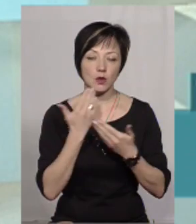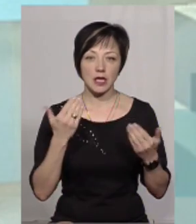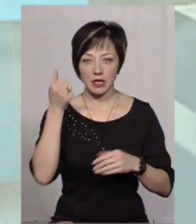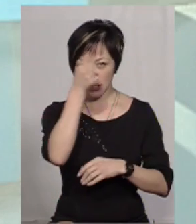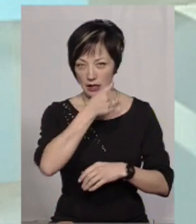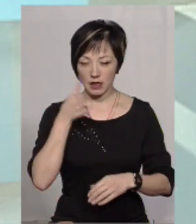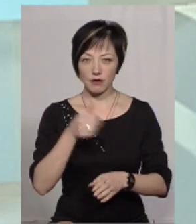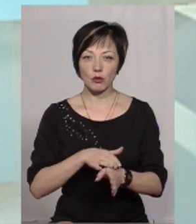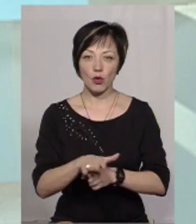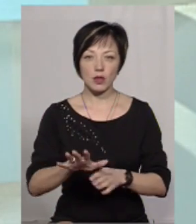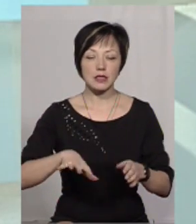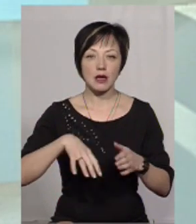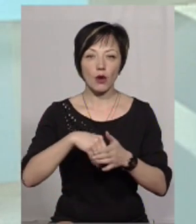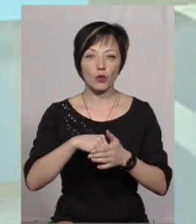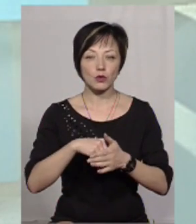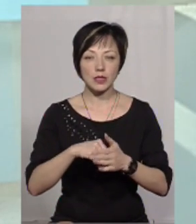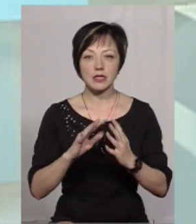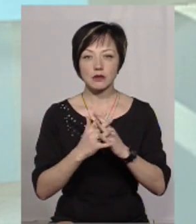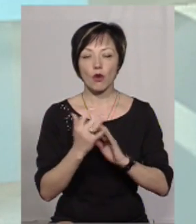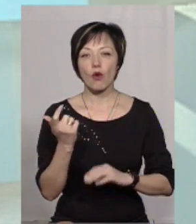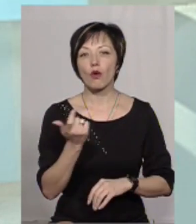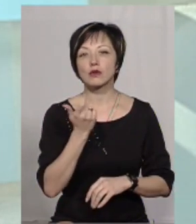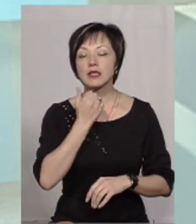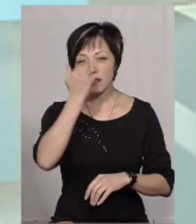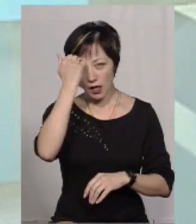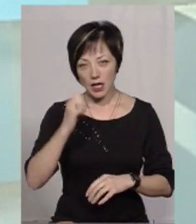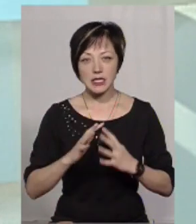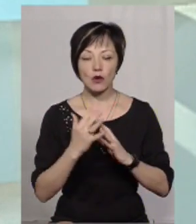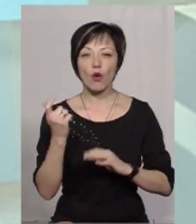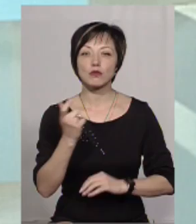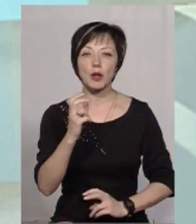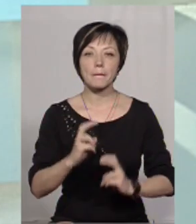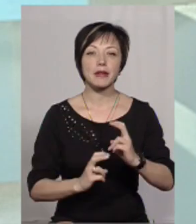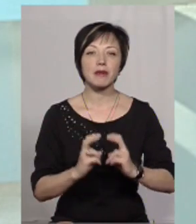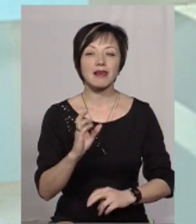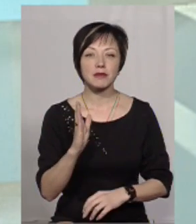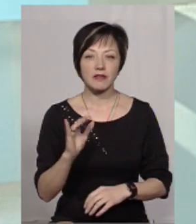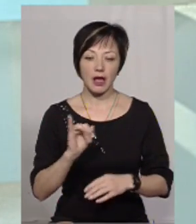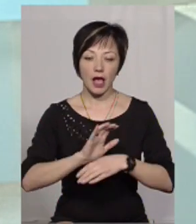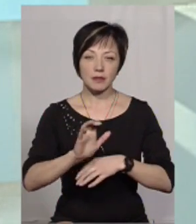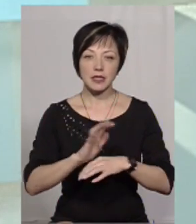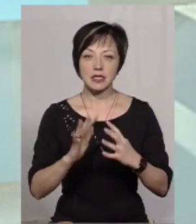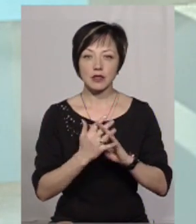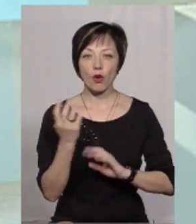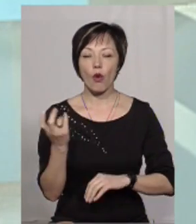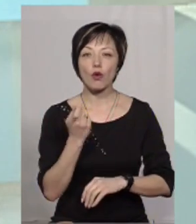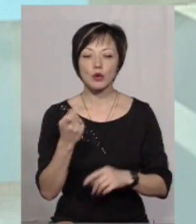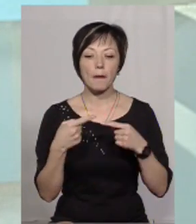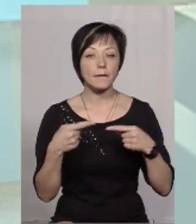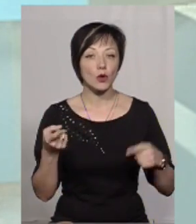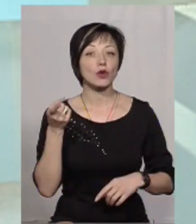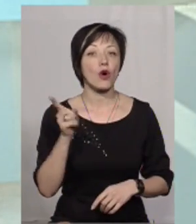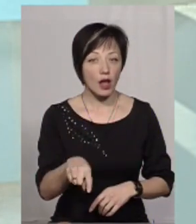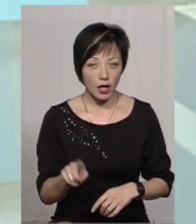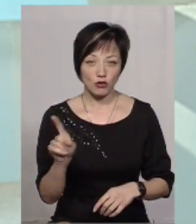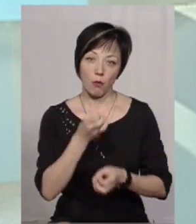відбулося за рахунок сільськогосподарських підприємств і експорту сільськогосподарської продукції. До